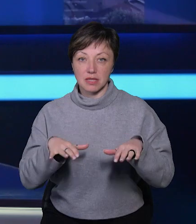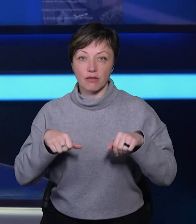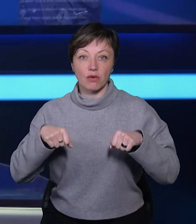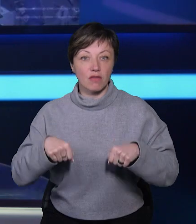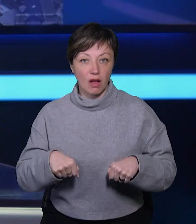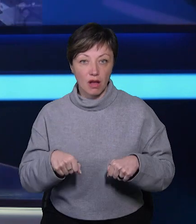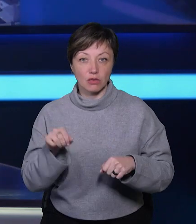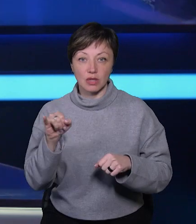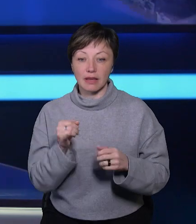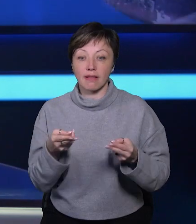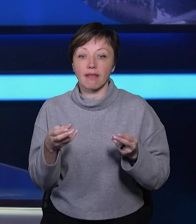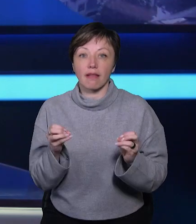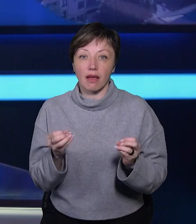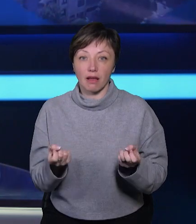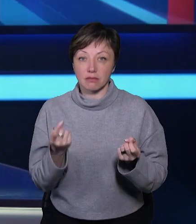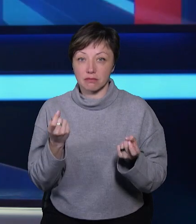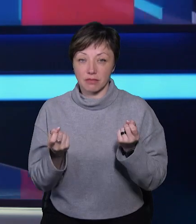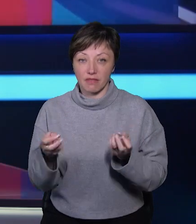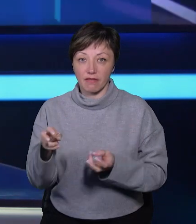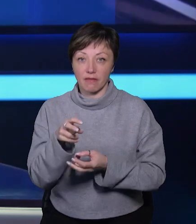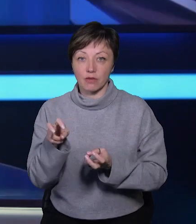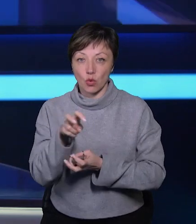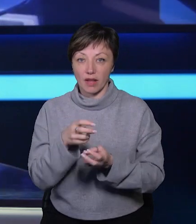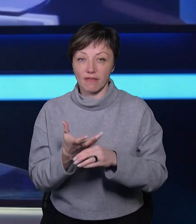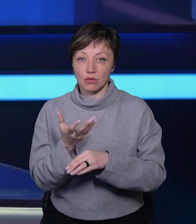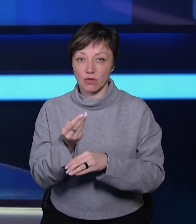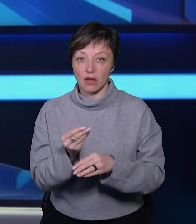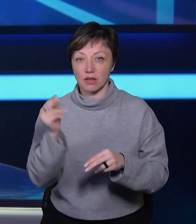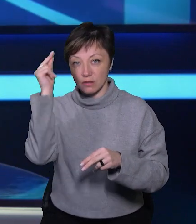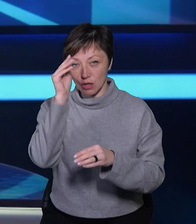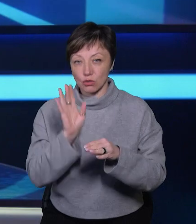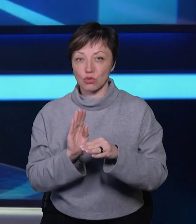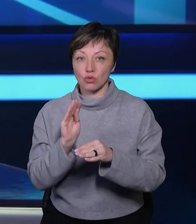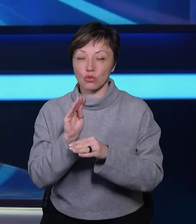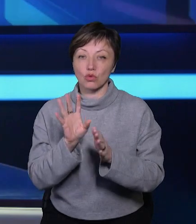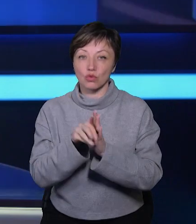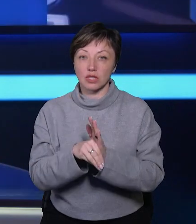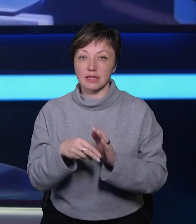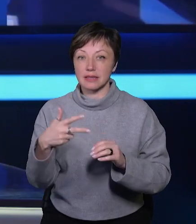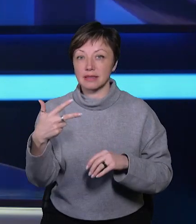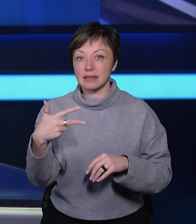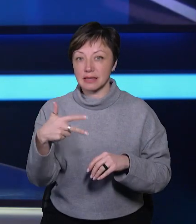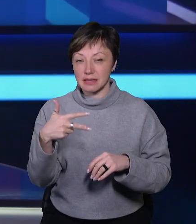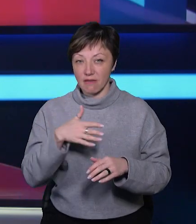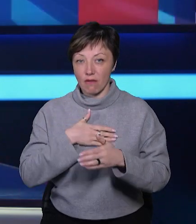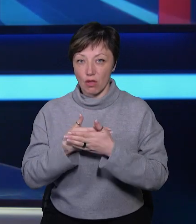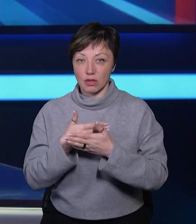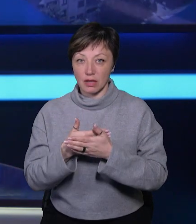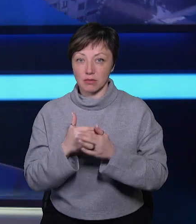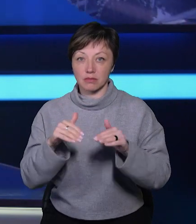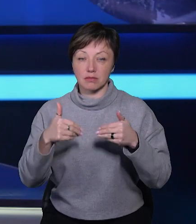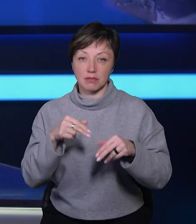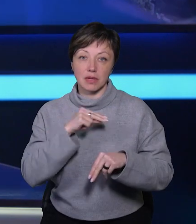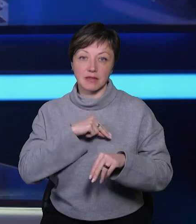владою та де шукати фінансування. До навчання долучилося близько трьох десятків волонтерів. Ініціювали його працівники